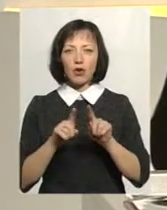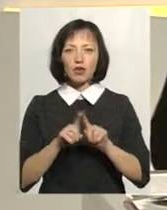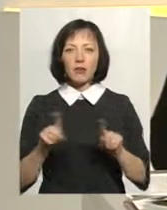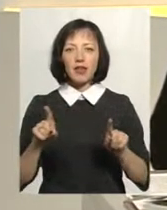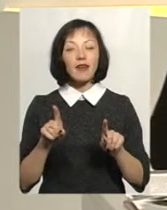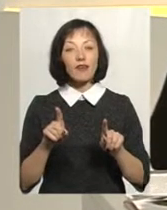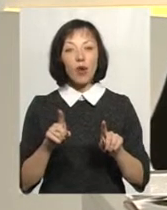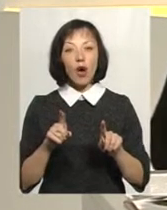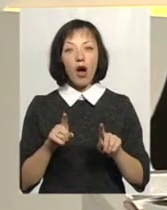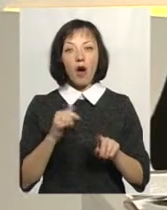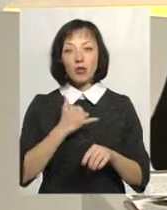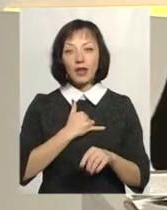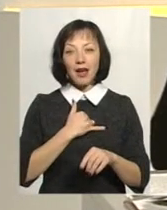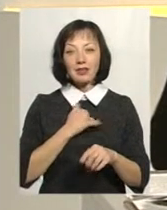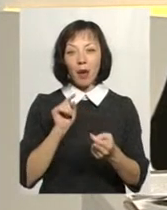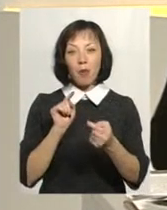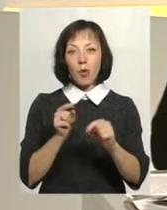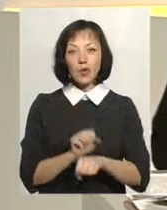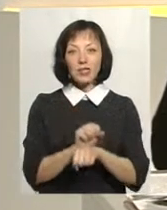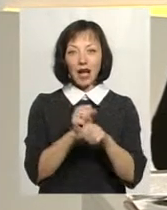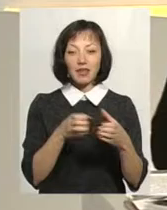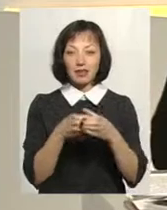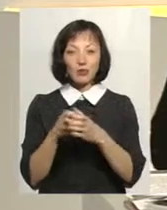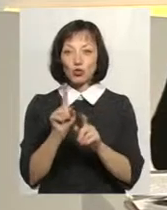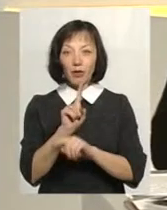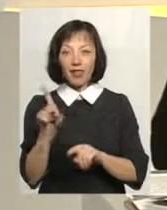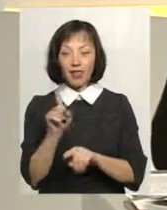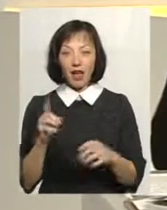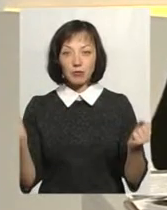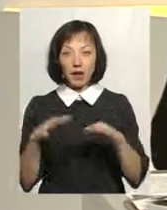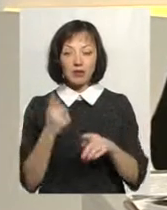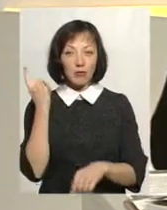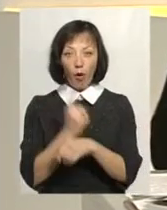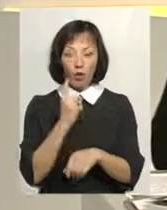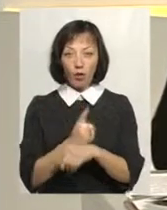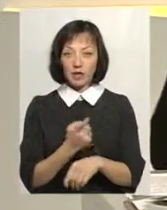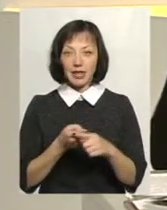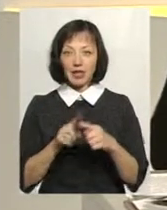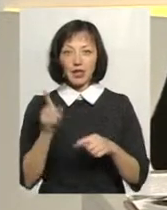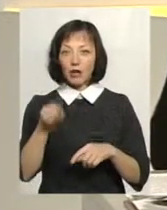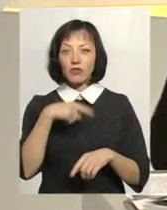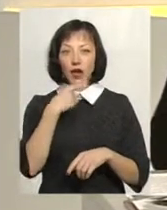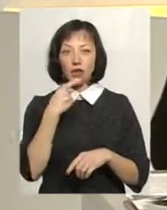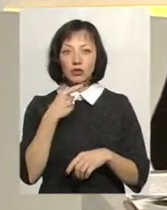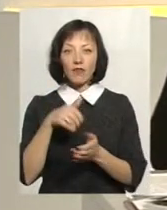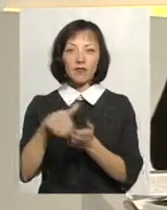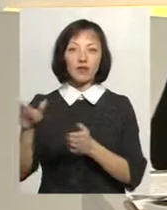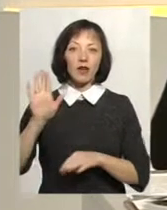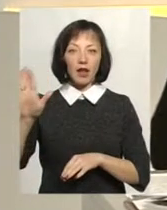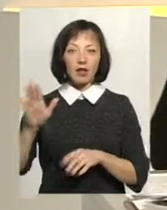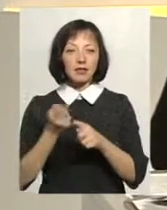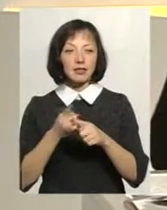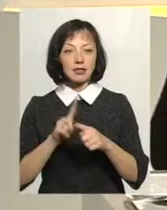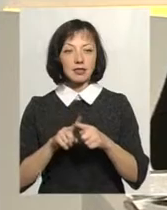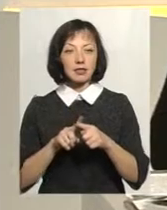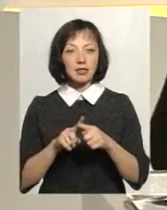протестантські церкви в нас взагалі, щоб навіть не збирались, це було край заборонено. Це не те, що ви кажете, що відсувалося десь на далекий